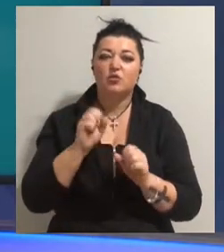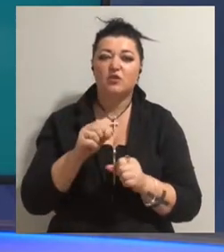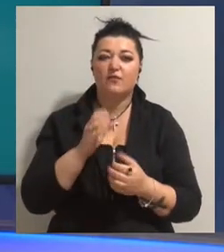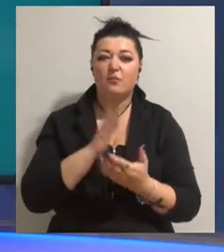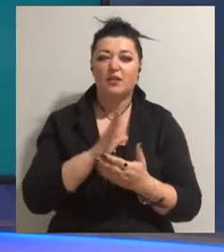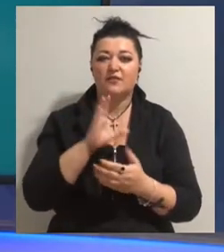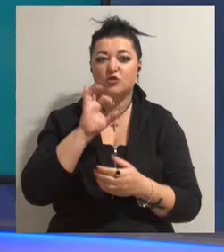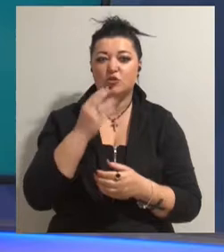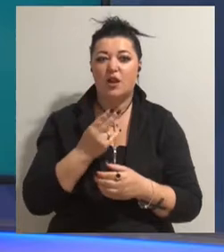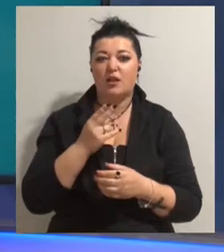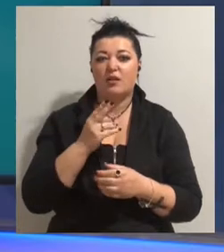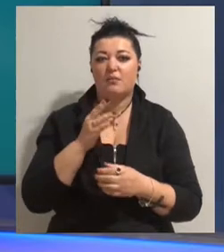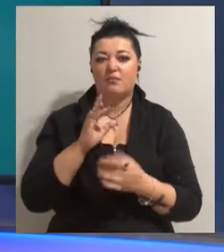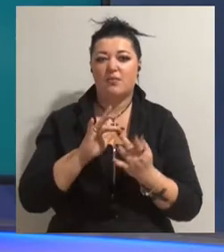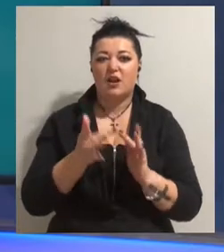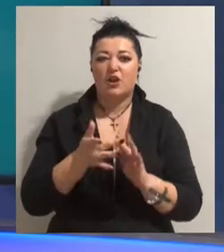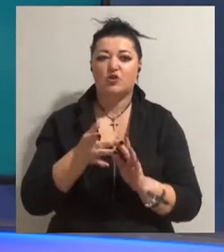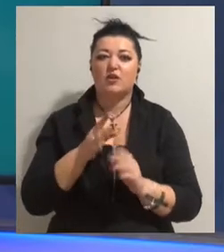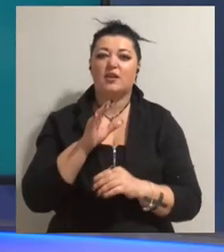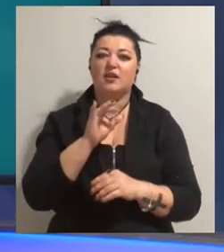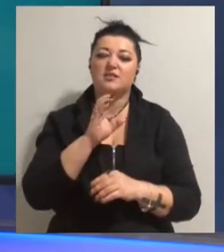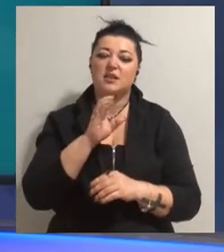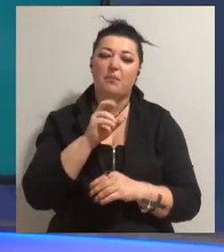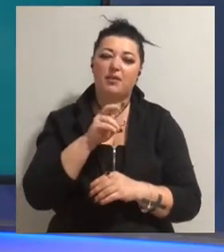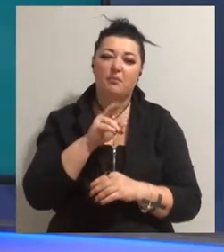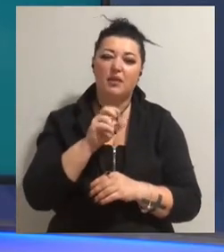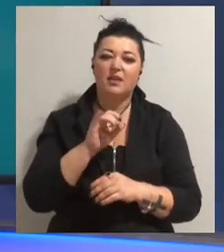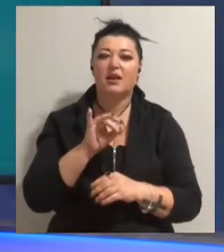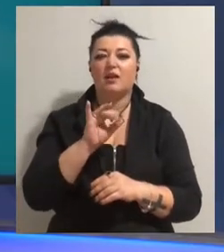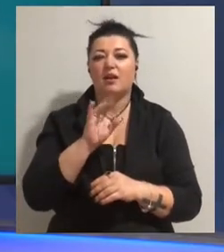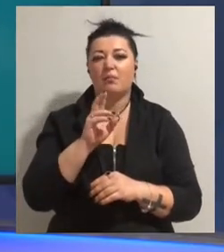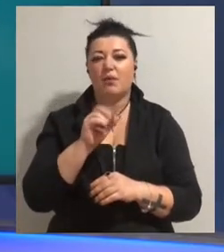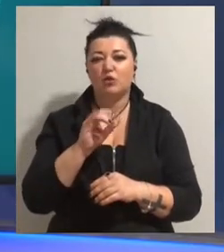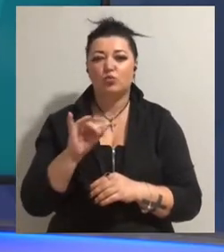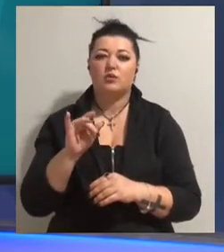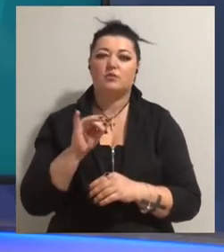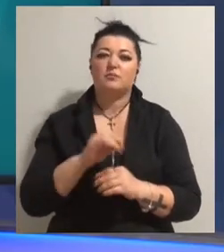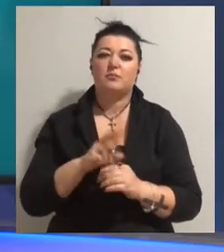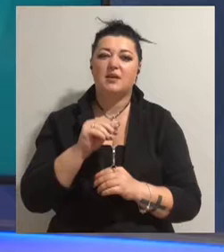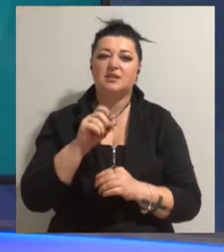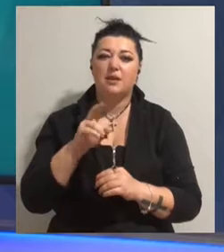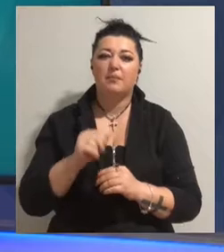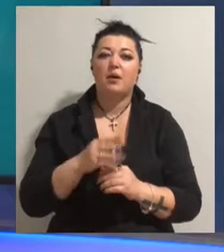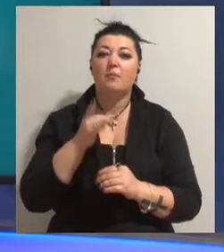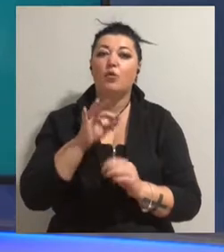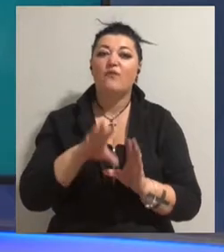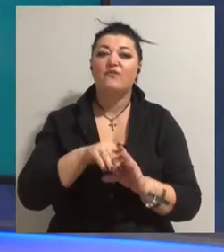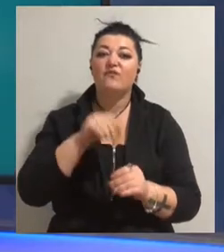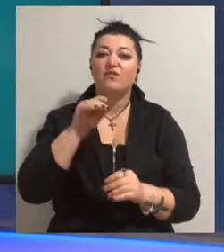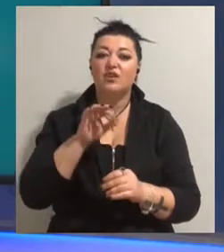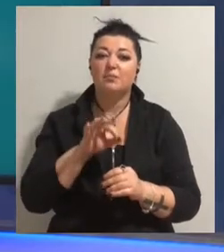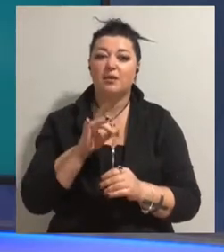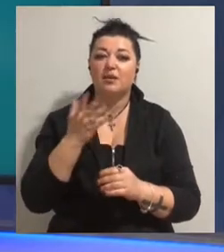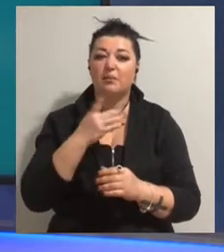Івана Мазепи, Симона Петлюри та Степана Бандери. Водночас виставка розповідає про вибір, який стає вперед цими політиками